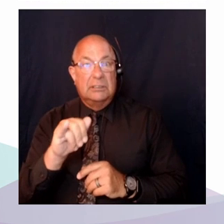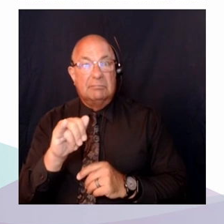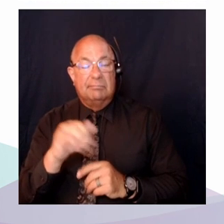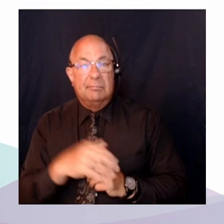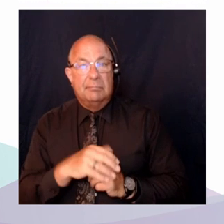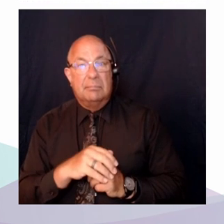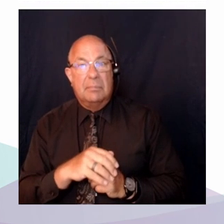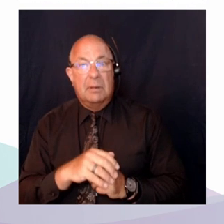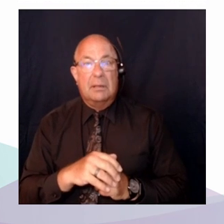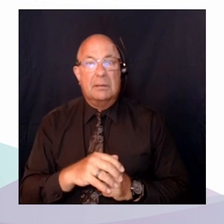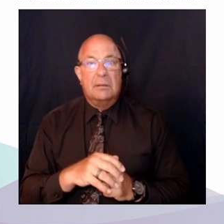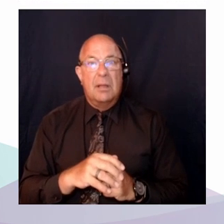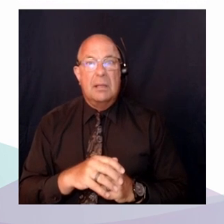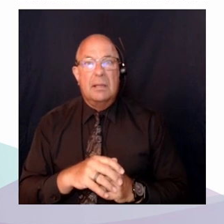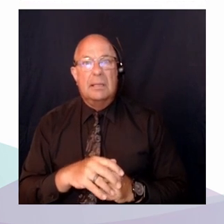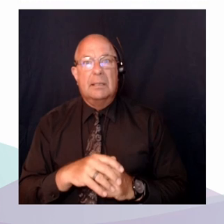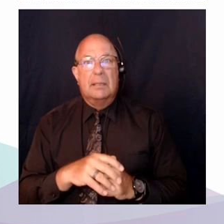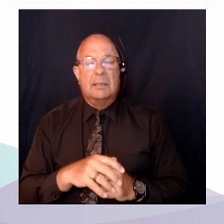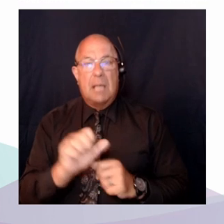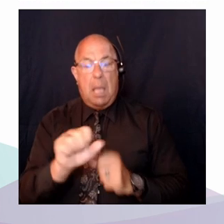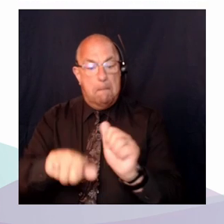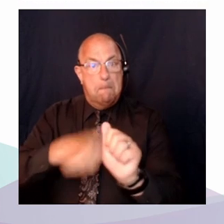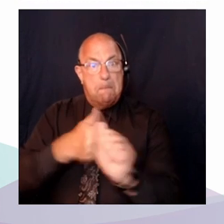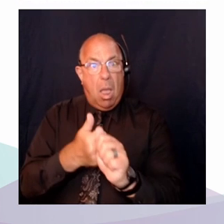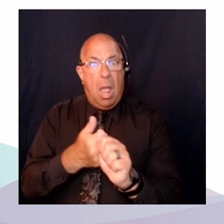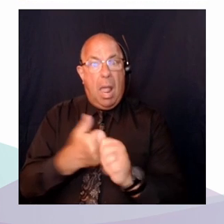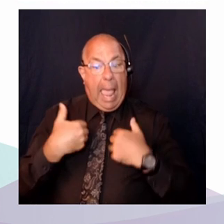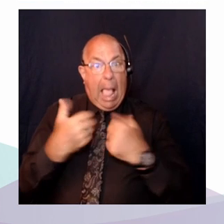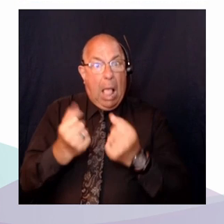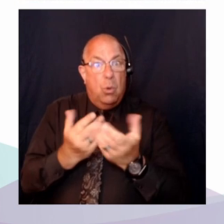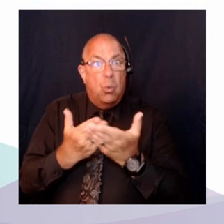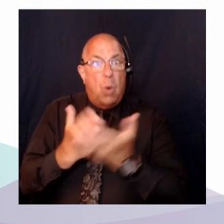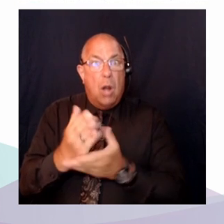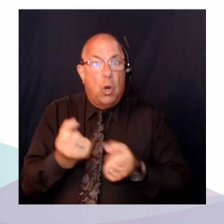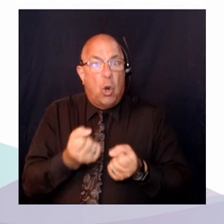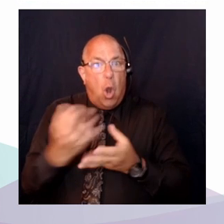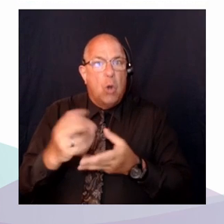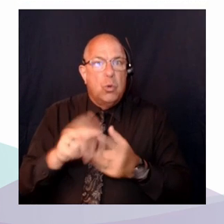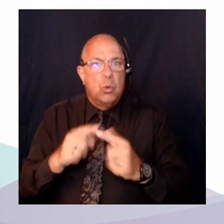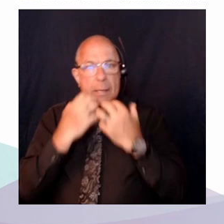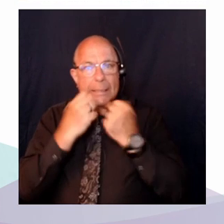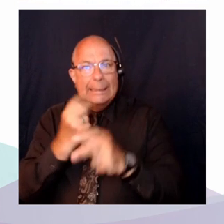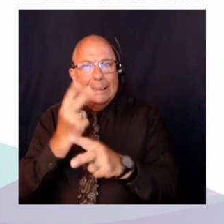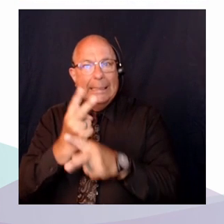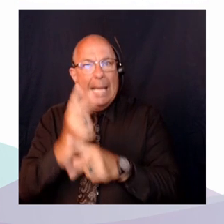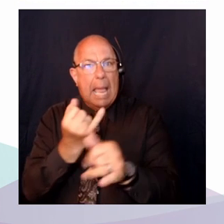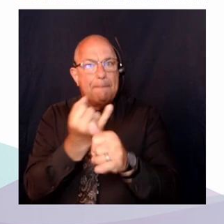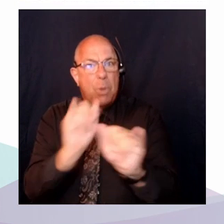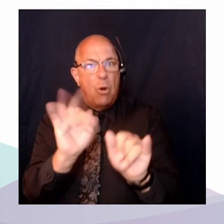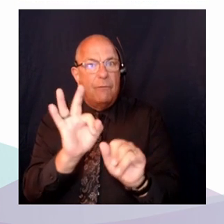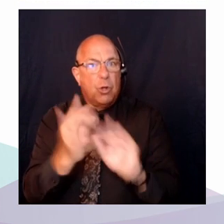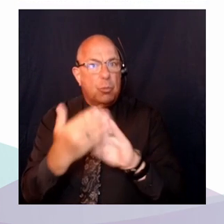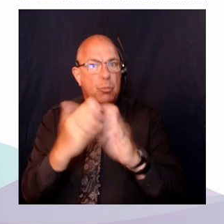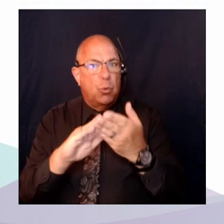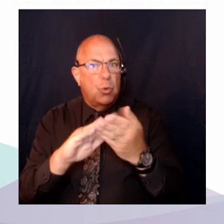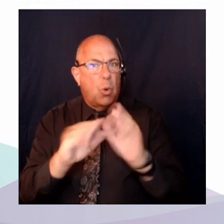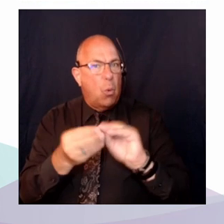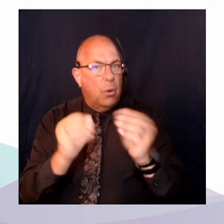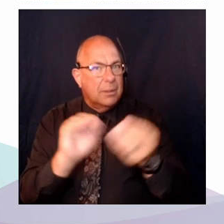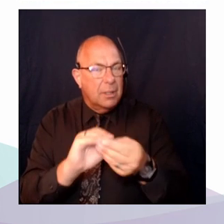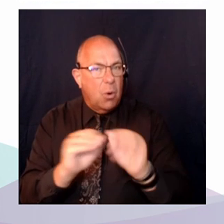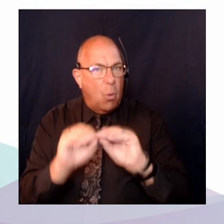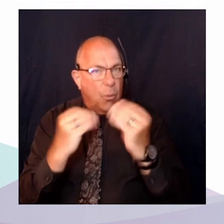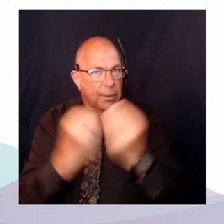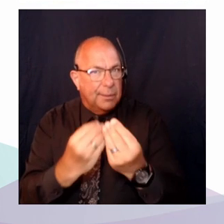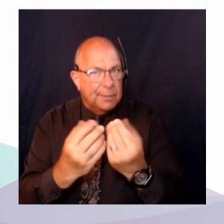santé, c'est de préserver et de valoriser l'autonomie des organismes communautaires. On peut aussi penser, en